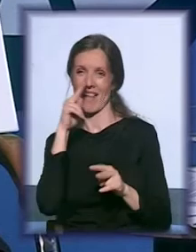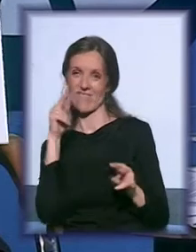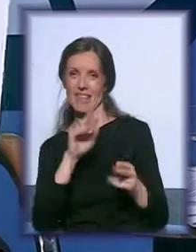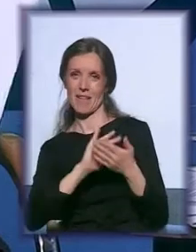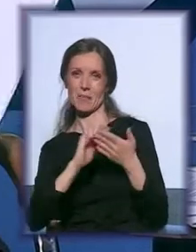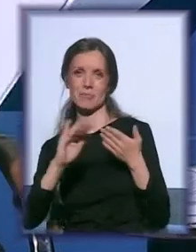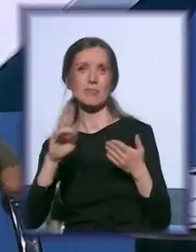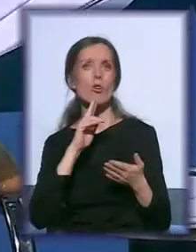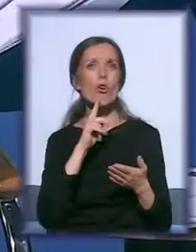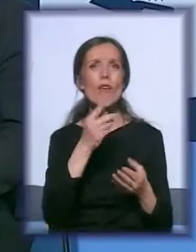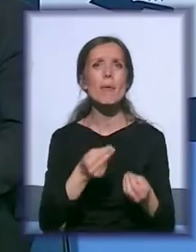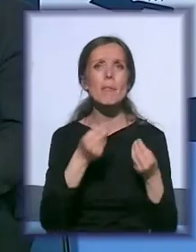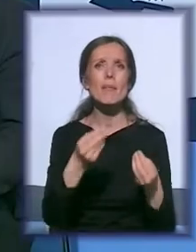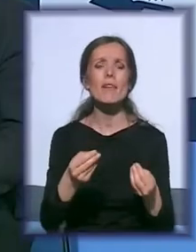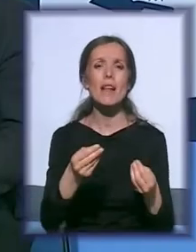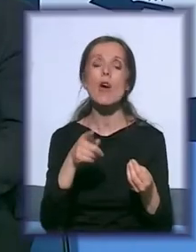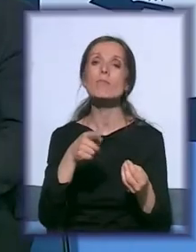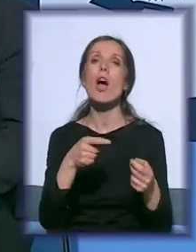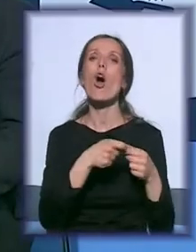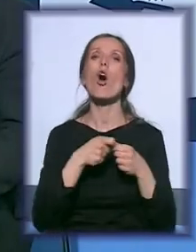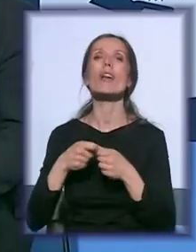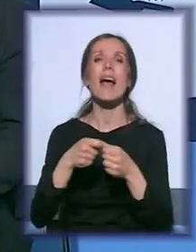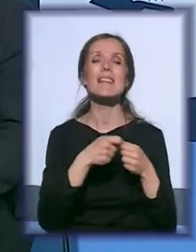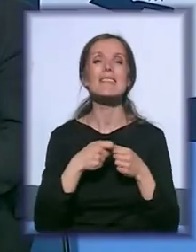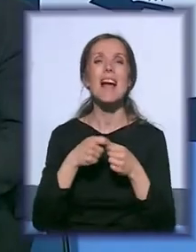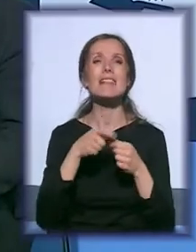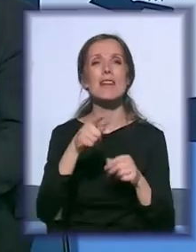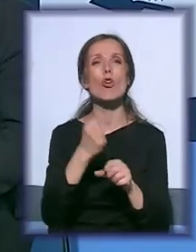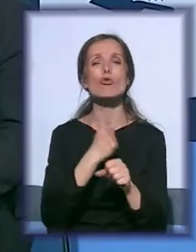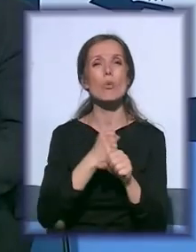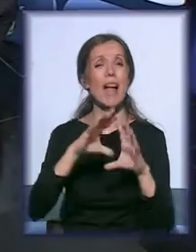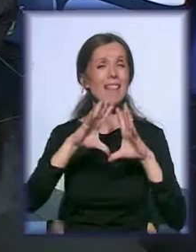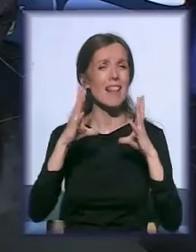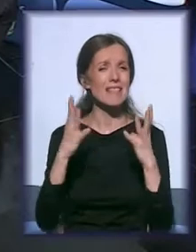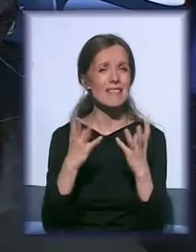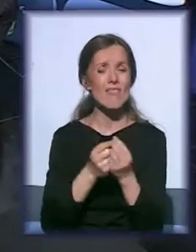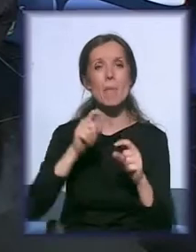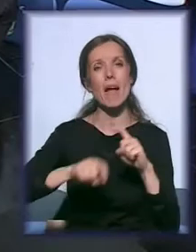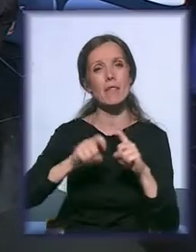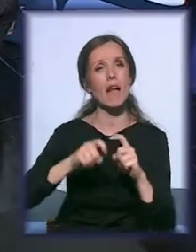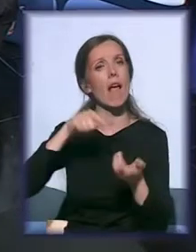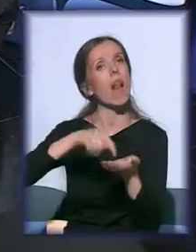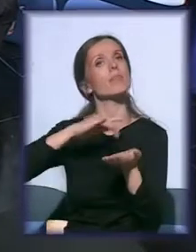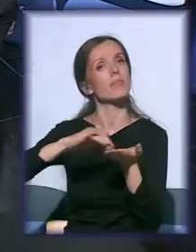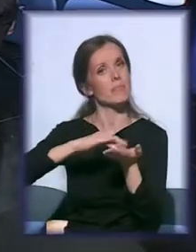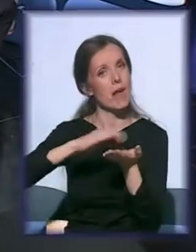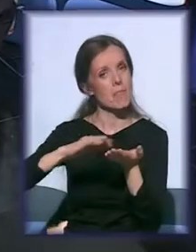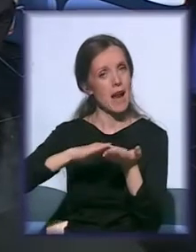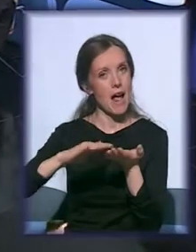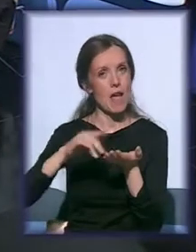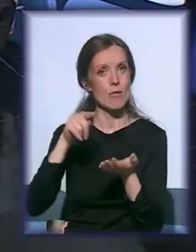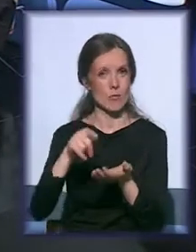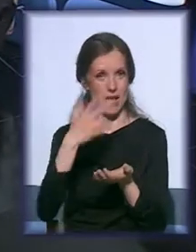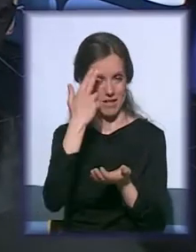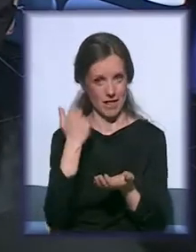je to dao taj reljev? Ovo organizacije koje su uradile sve svoje materijale na braju, za slepe. Evo,